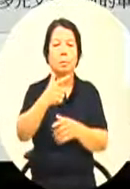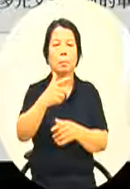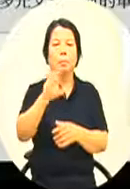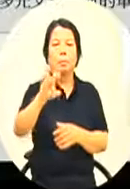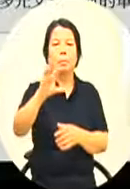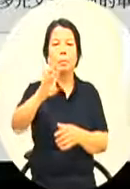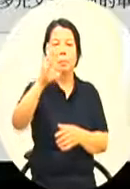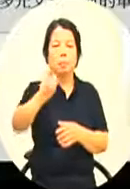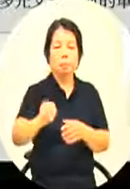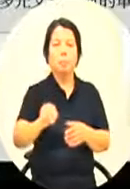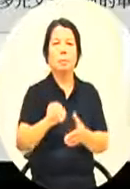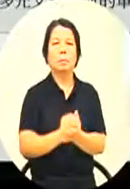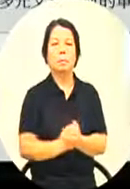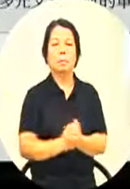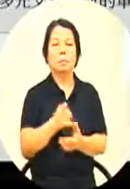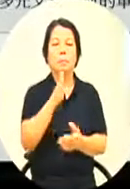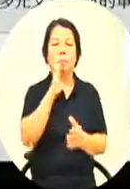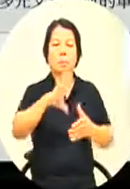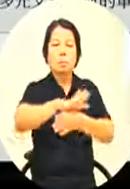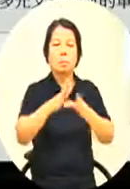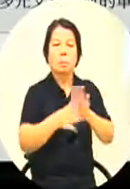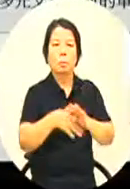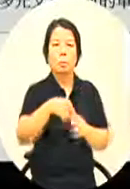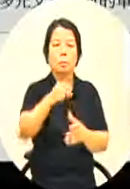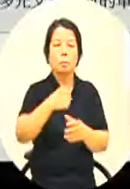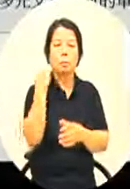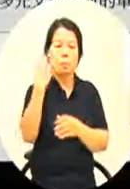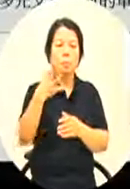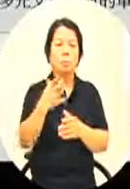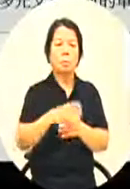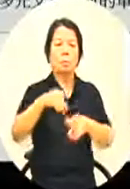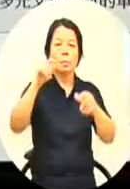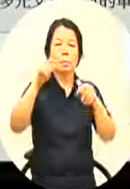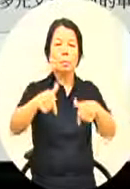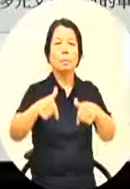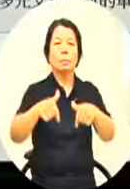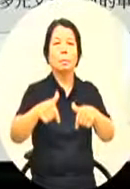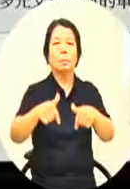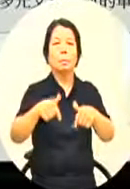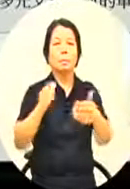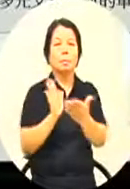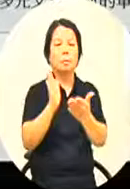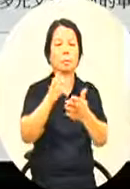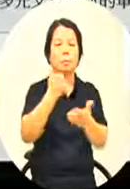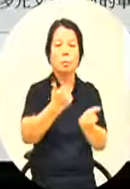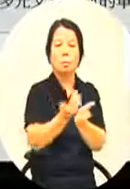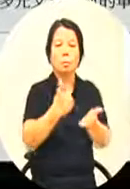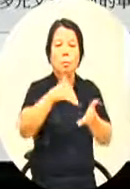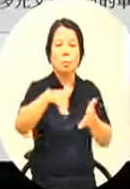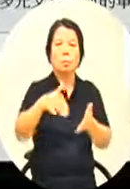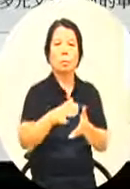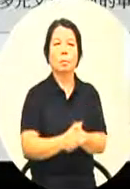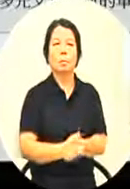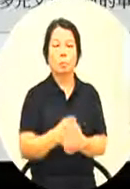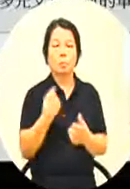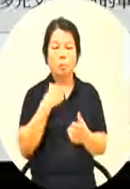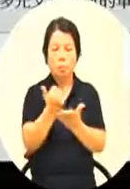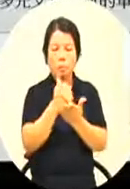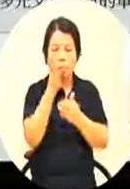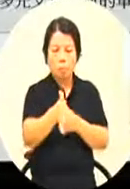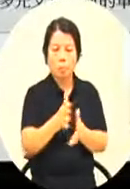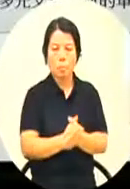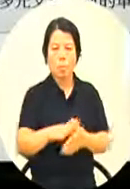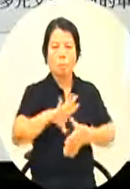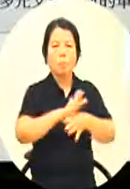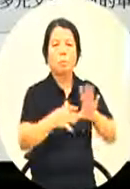四万这是文化局的新南向预算好我想请问一下文化局局